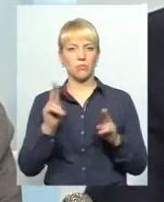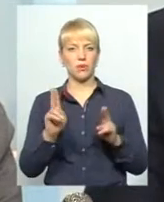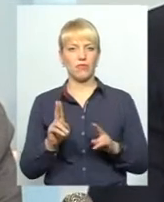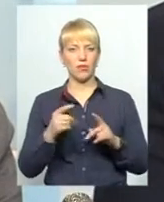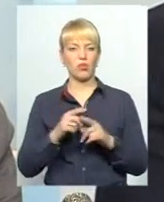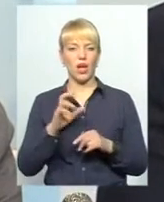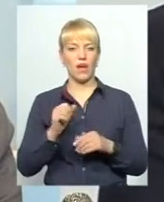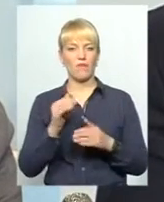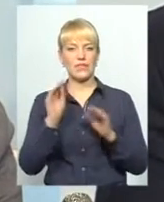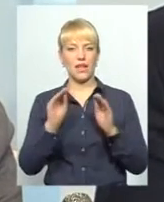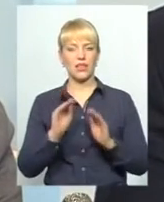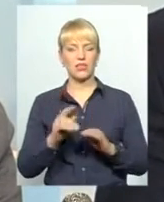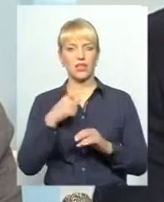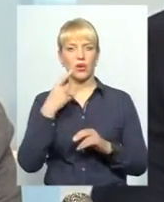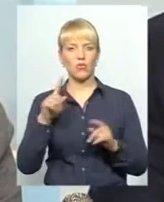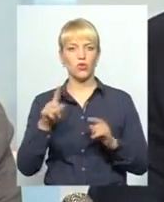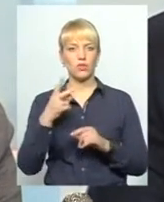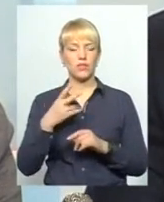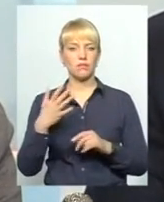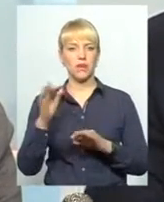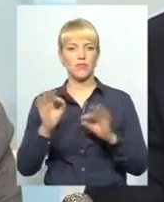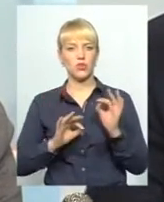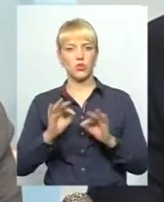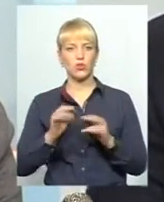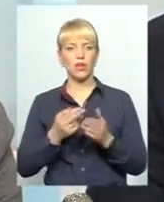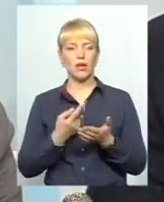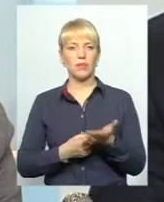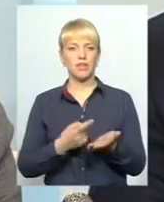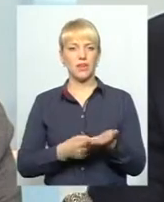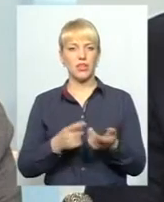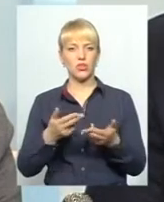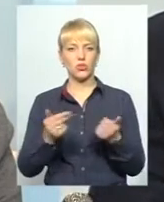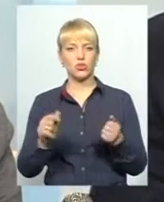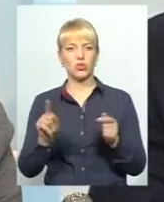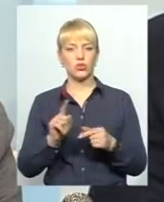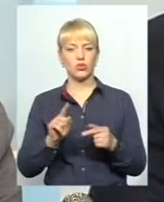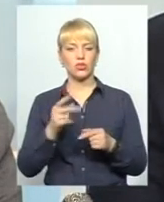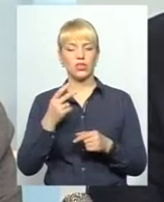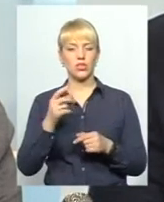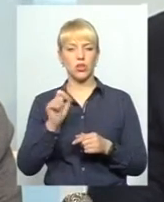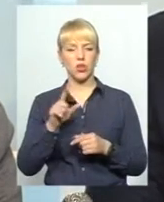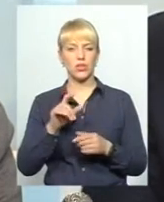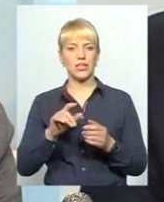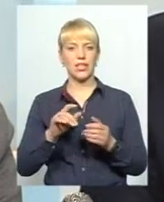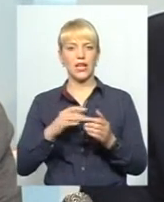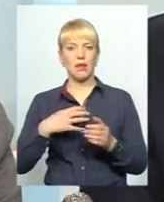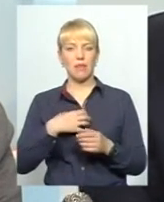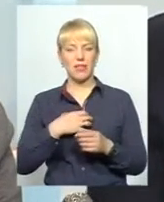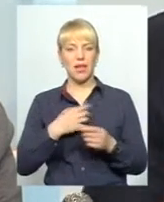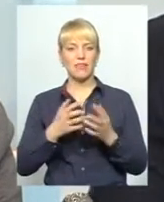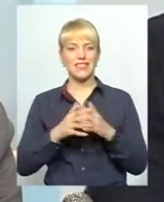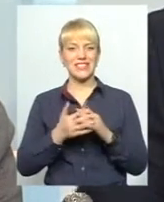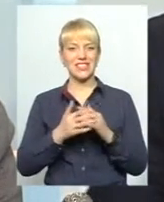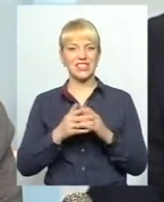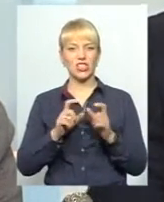В випадку статистики 25% підтвердження золотих і срібних медалей в сільських місцевостях говорить само за себе. Не